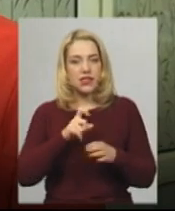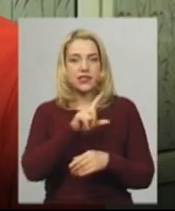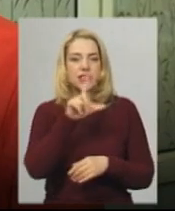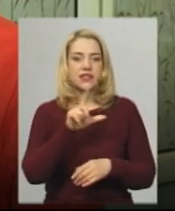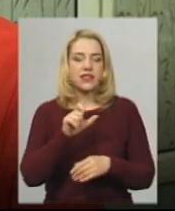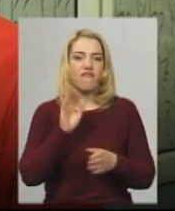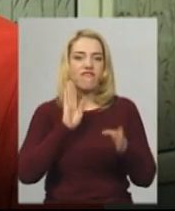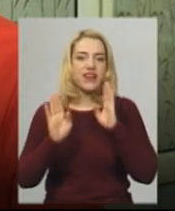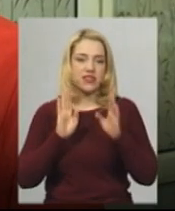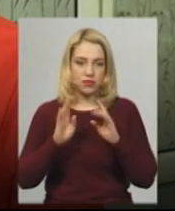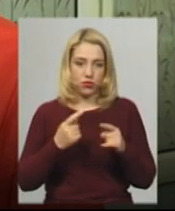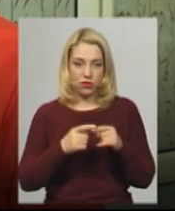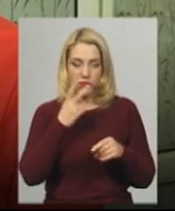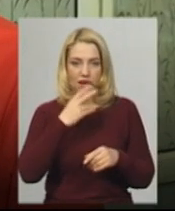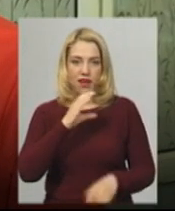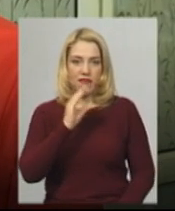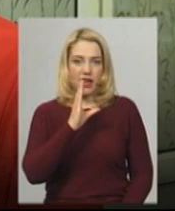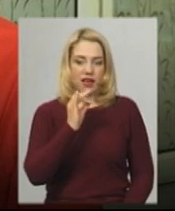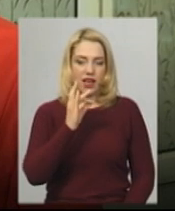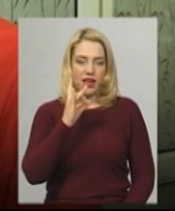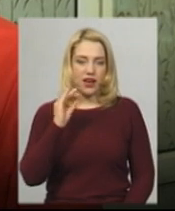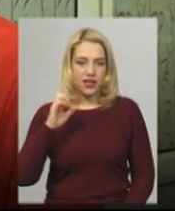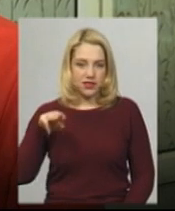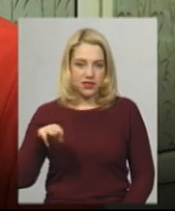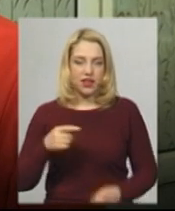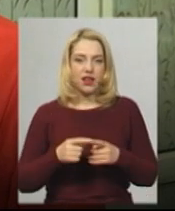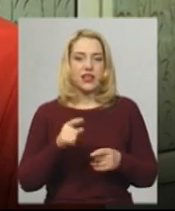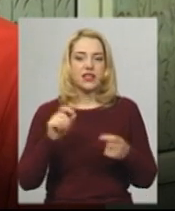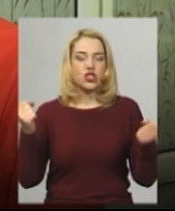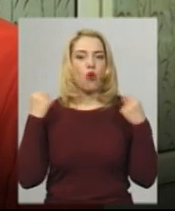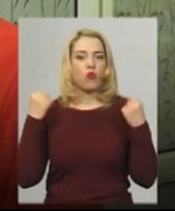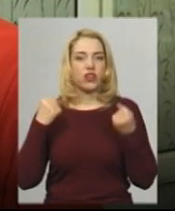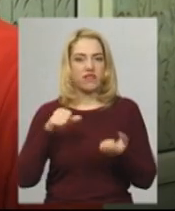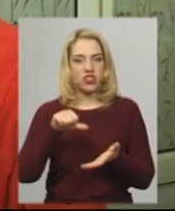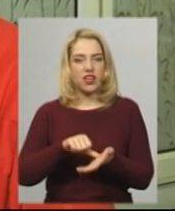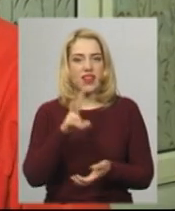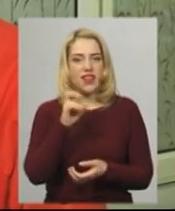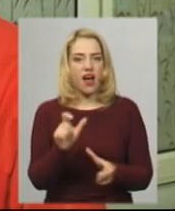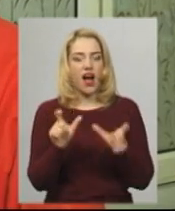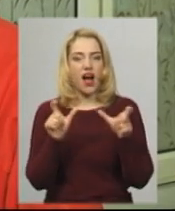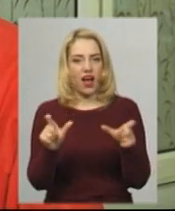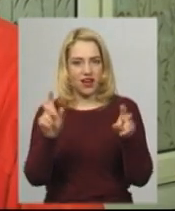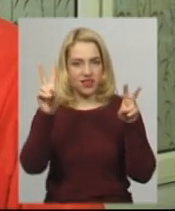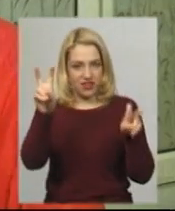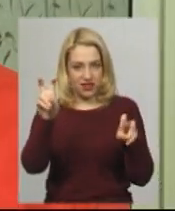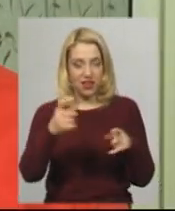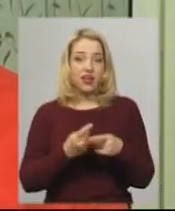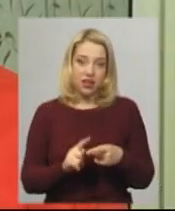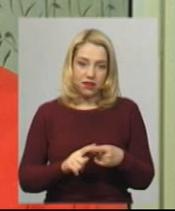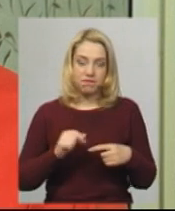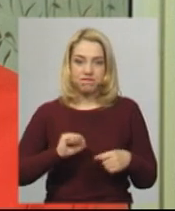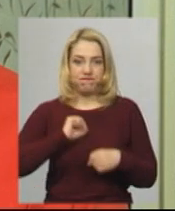допис «Еверест вдома», спортивний челендж на карантині. Я вирішив спробувати, чому війні. Мета його